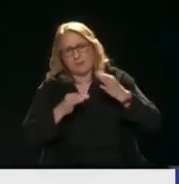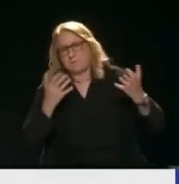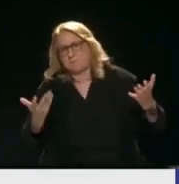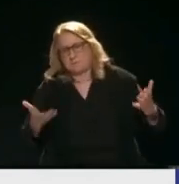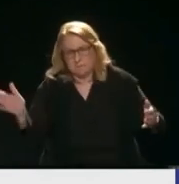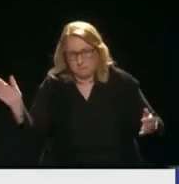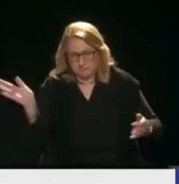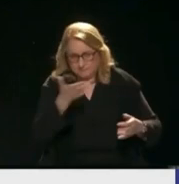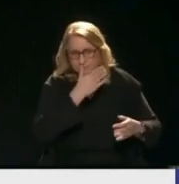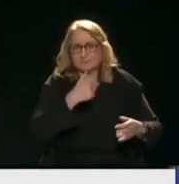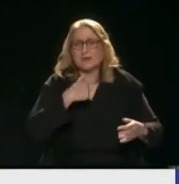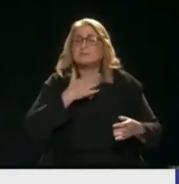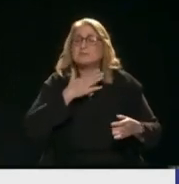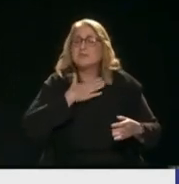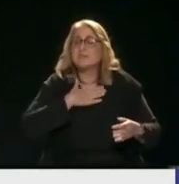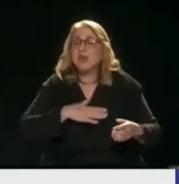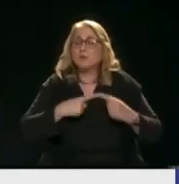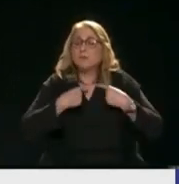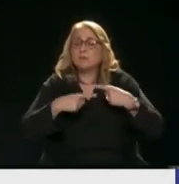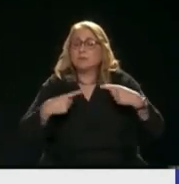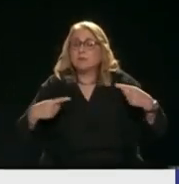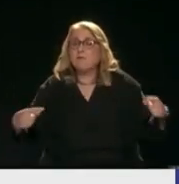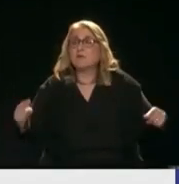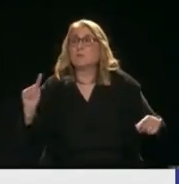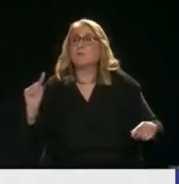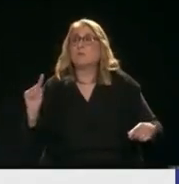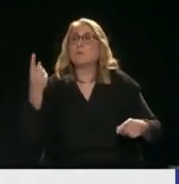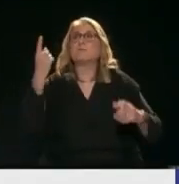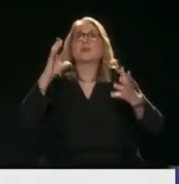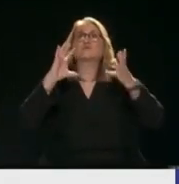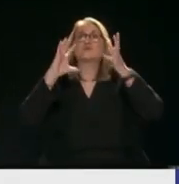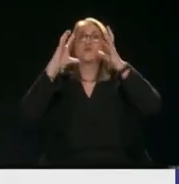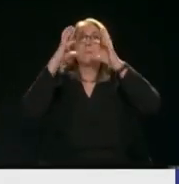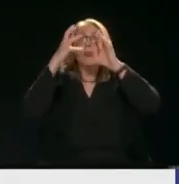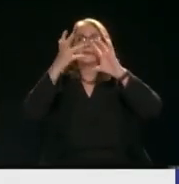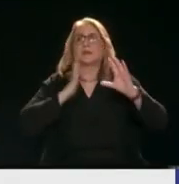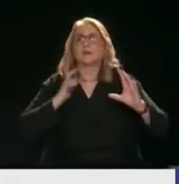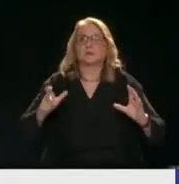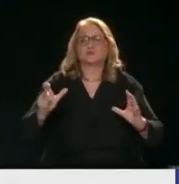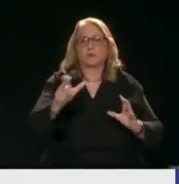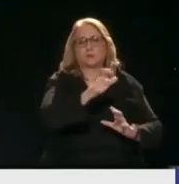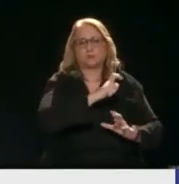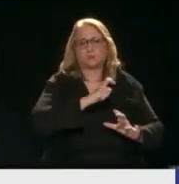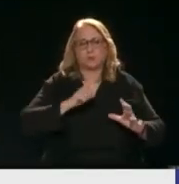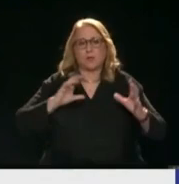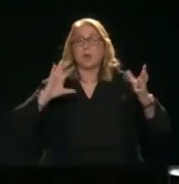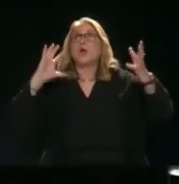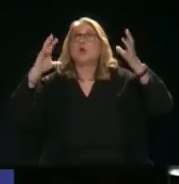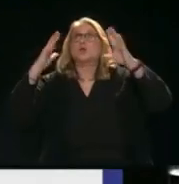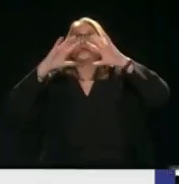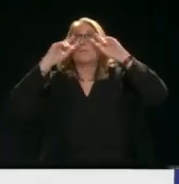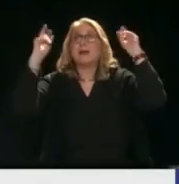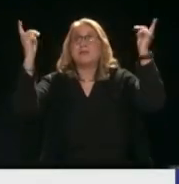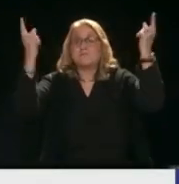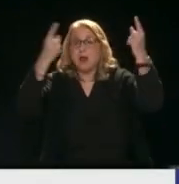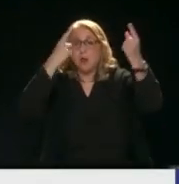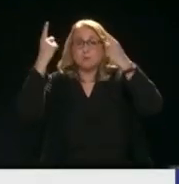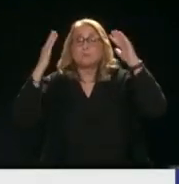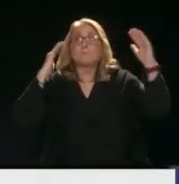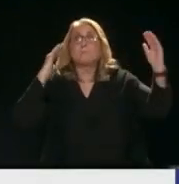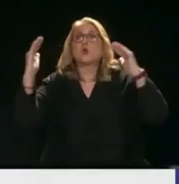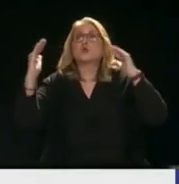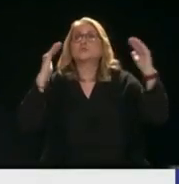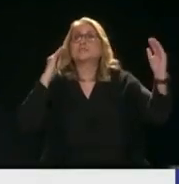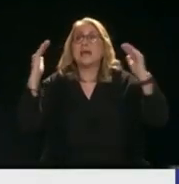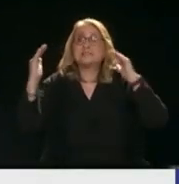οποίες δεν προκαλούν βλάβη στον πλανήτη Ούτε στους ανθρώπους Το περιβάλλον προστατεύεται Από αυλαβή ενέργειας Ό,τι θέλει αυτό ασύν